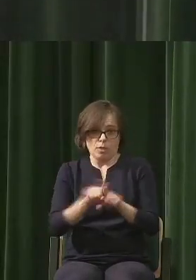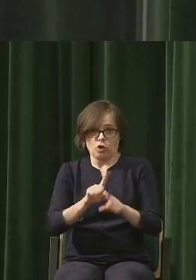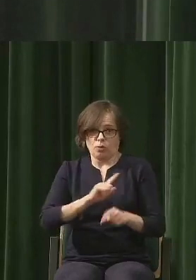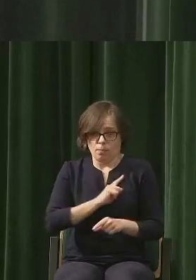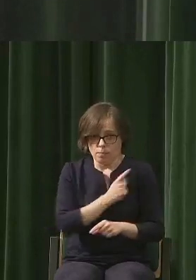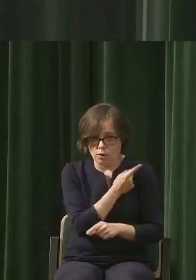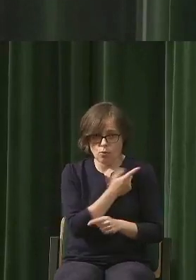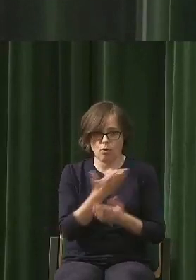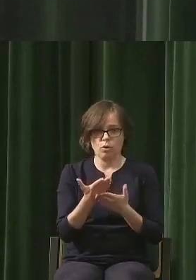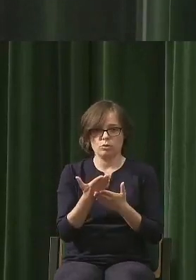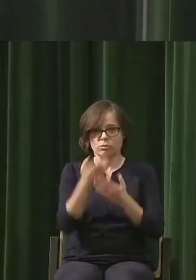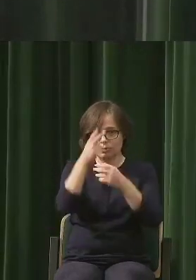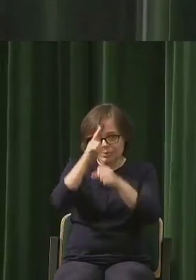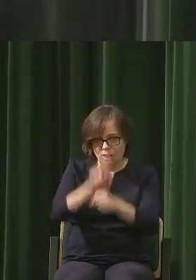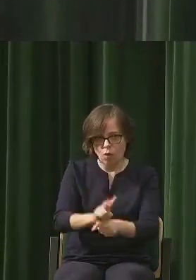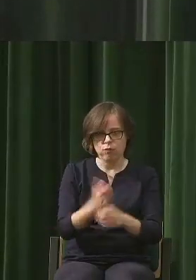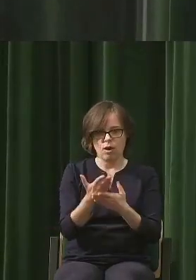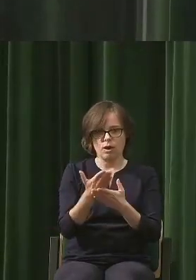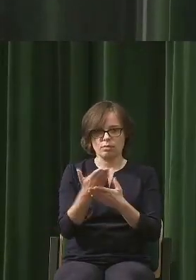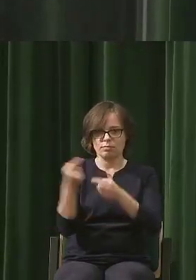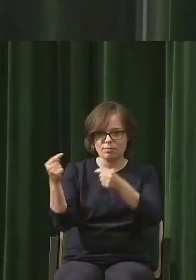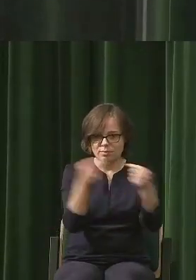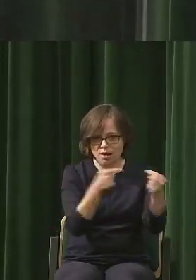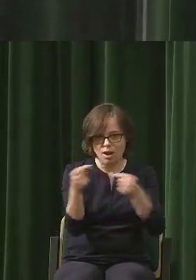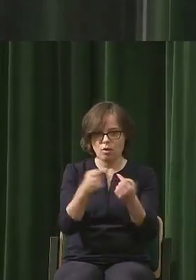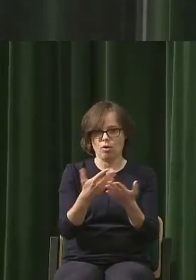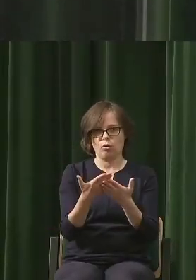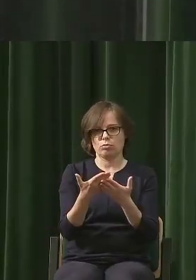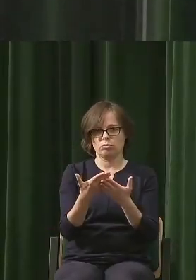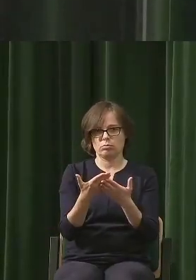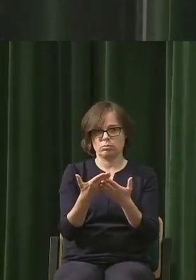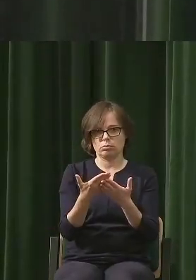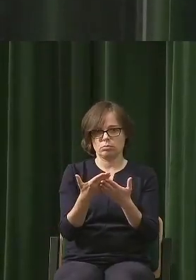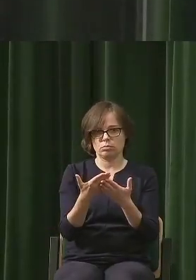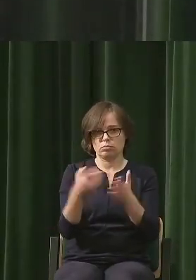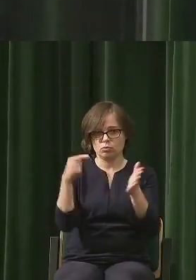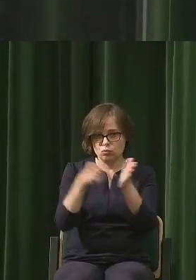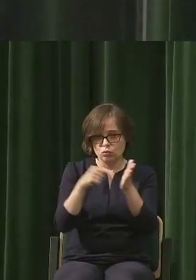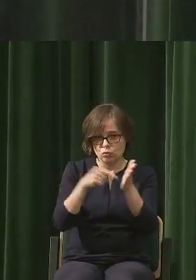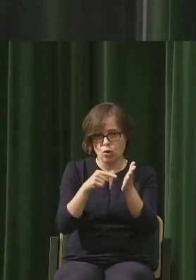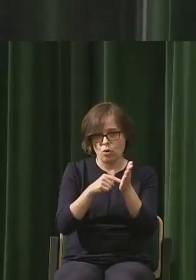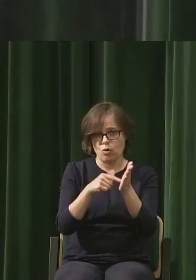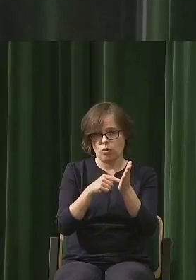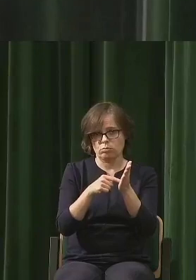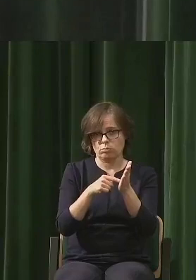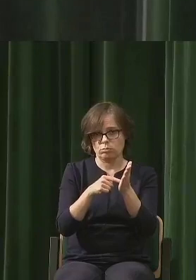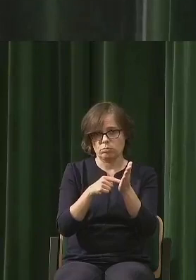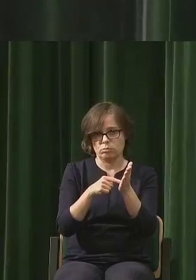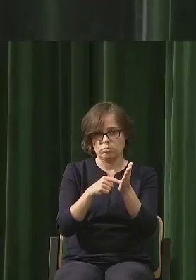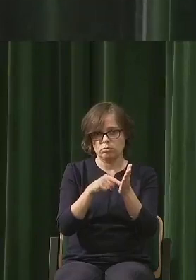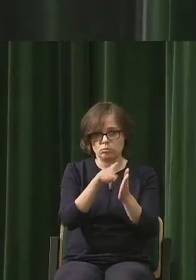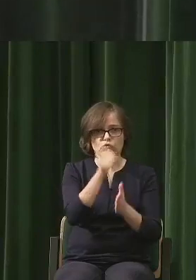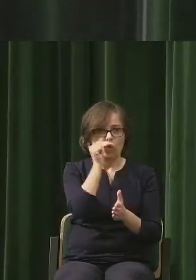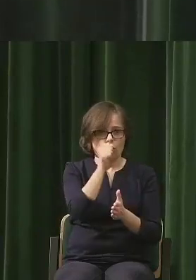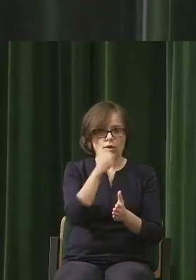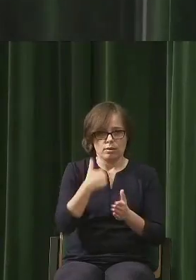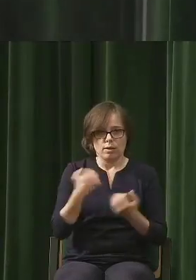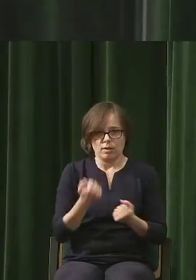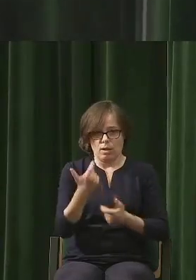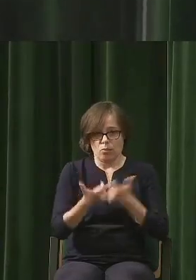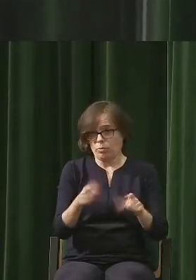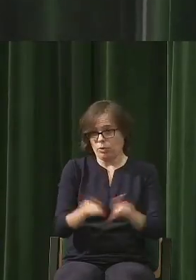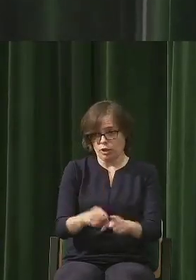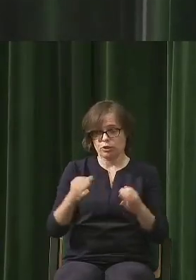do zaufania, do dialogu, do tego właśnie, co robię codziennie, również